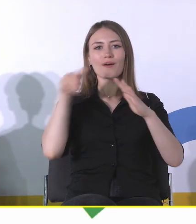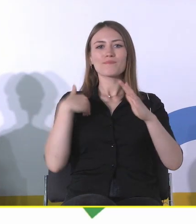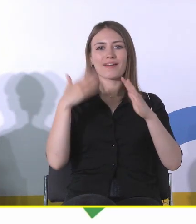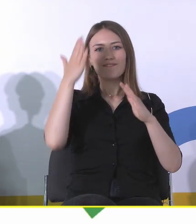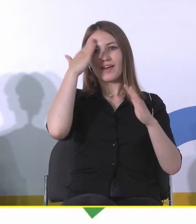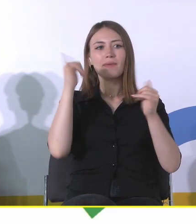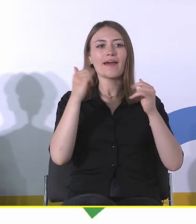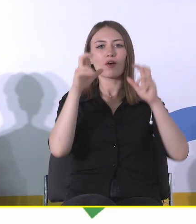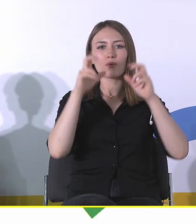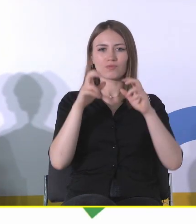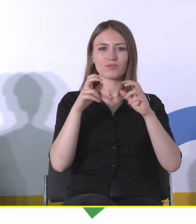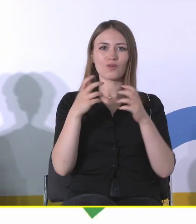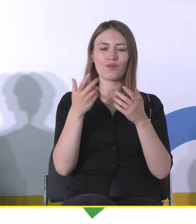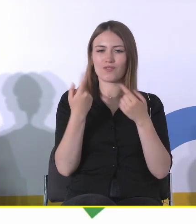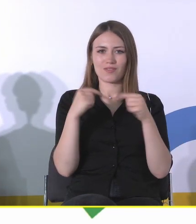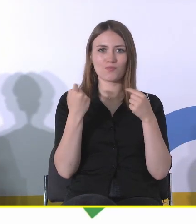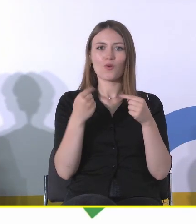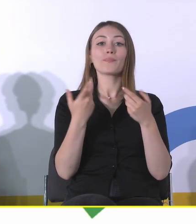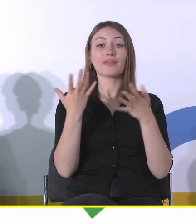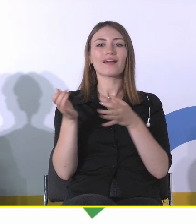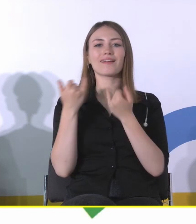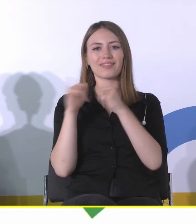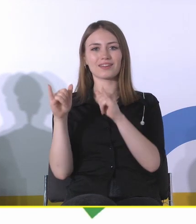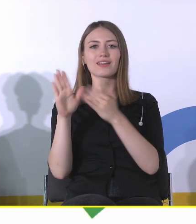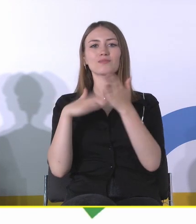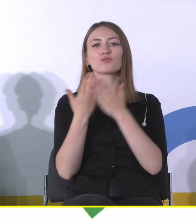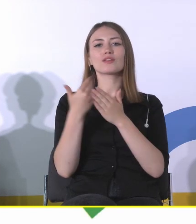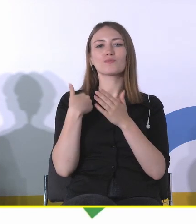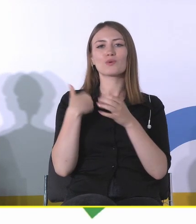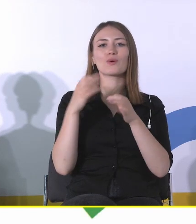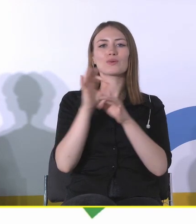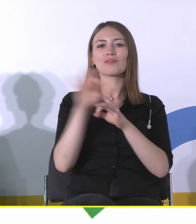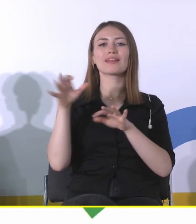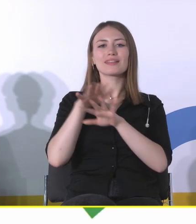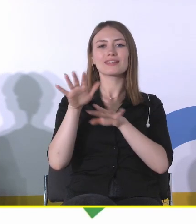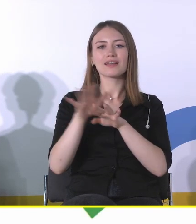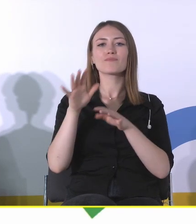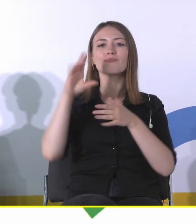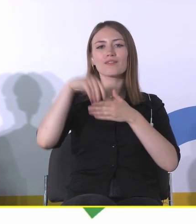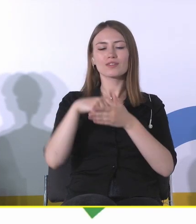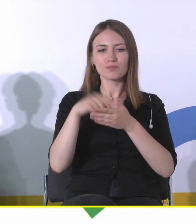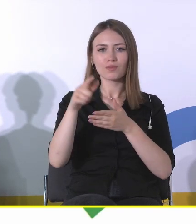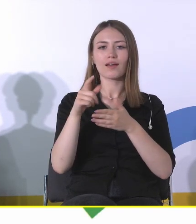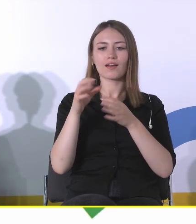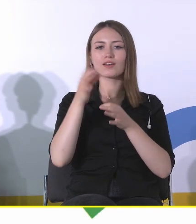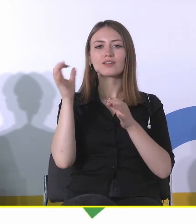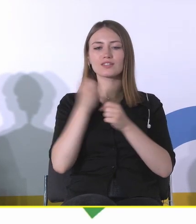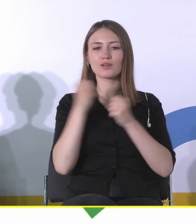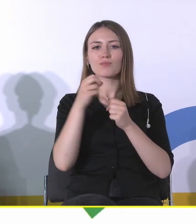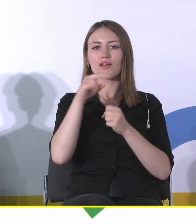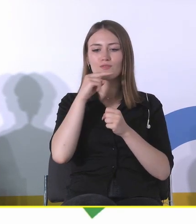chronione, znaczy były chłodzone systemem rurek, które przeprowadzały zimną wodę z basenów podziemnych,